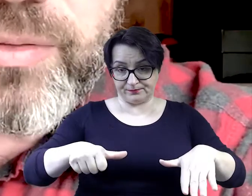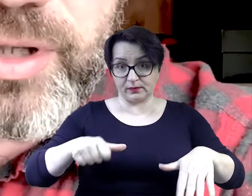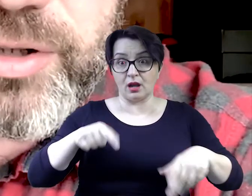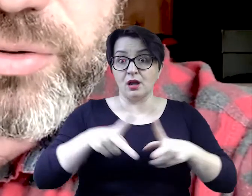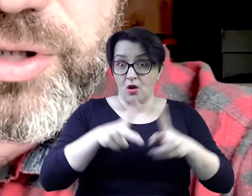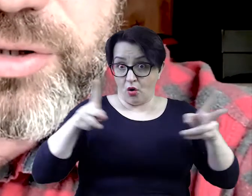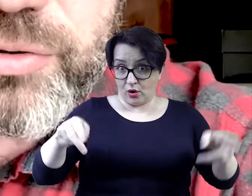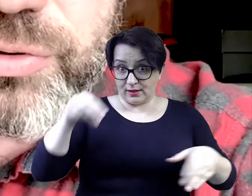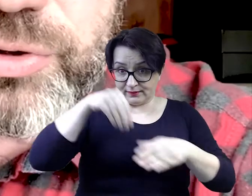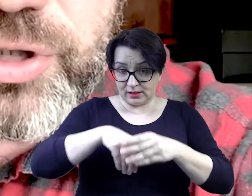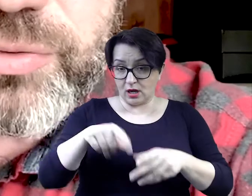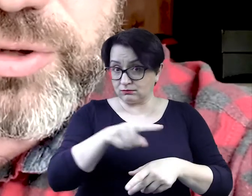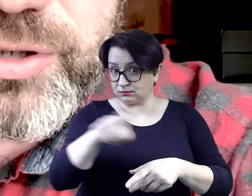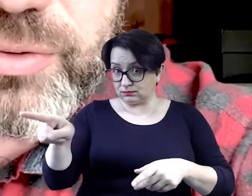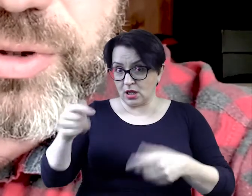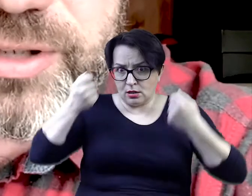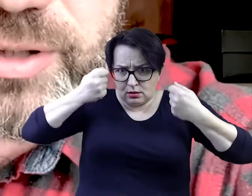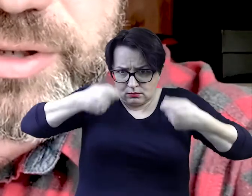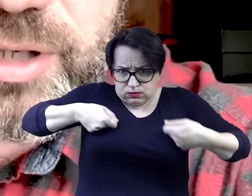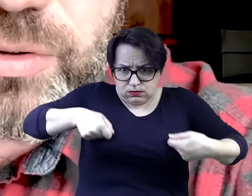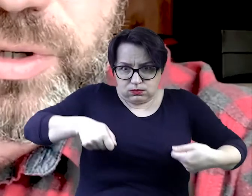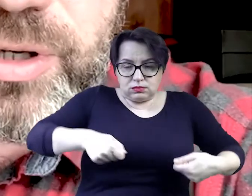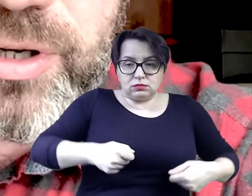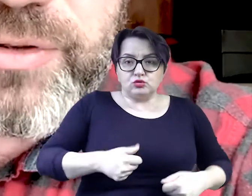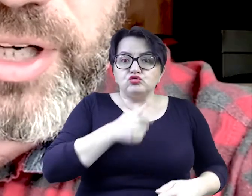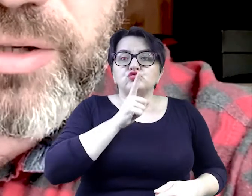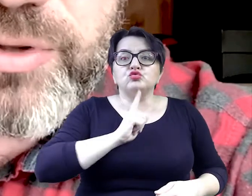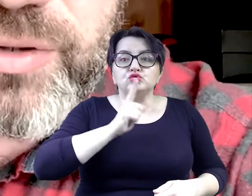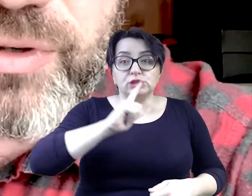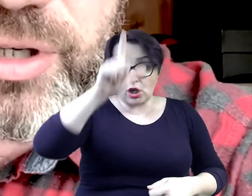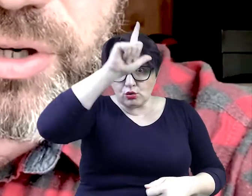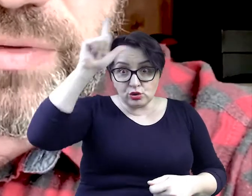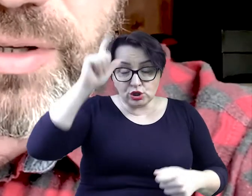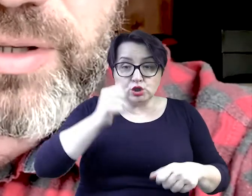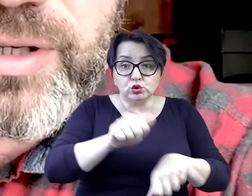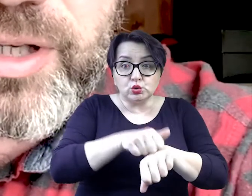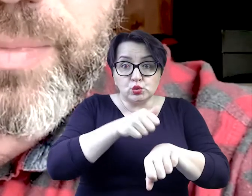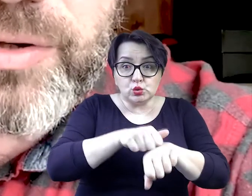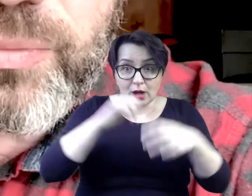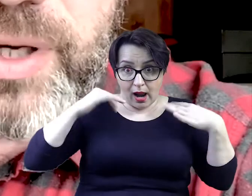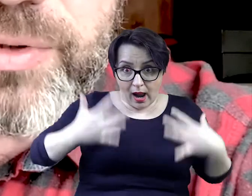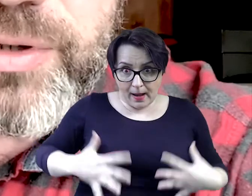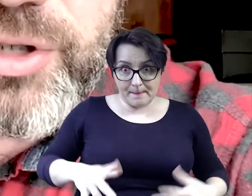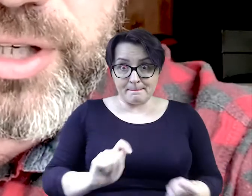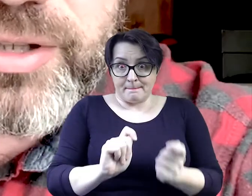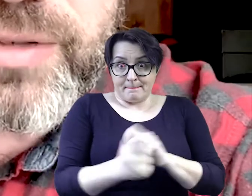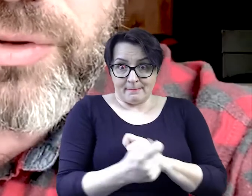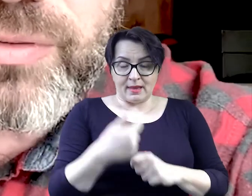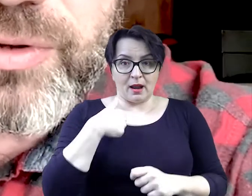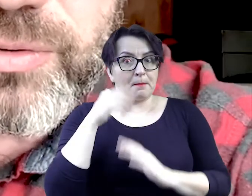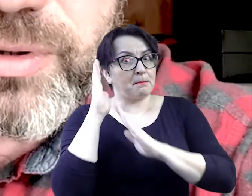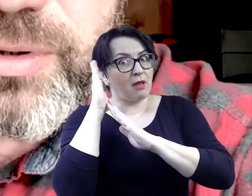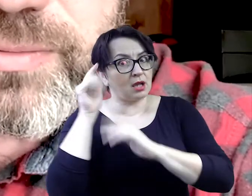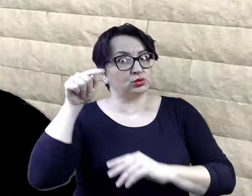ten polegał na naciągnięciu Sztucznej ludzkiej skóry na całe ciało Wcielają się w goleniowian I będą pełnić szereg